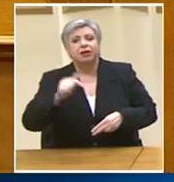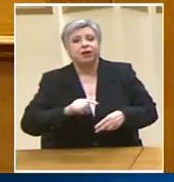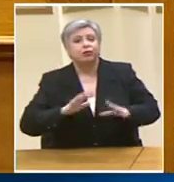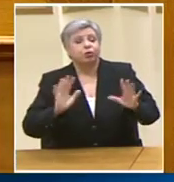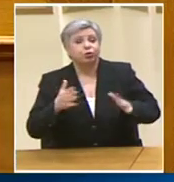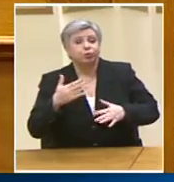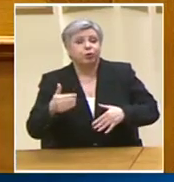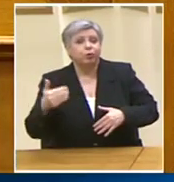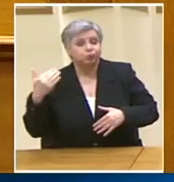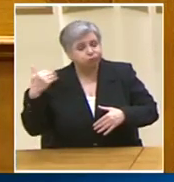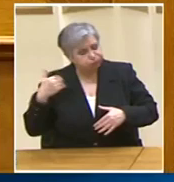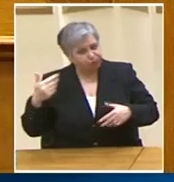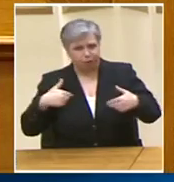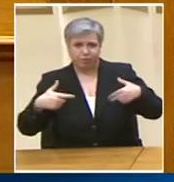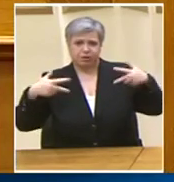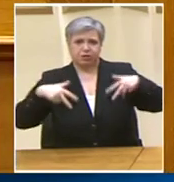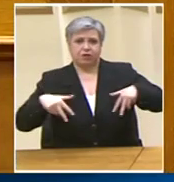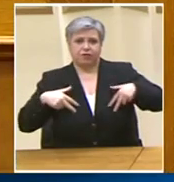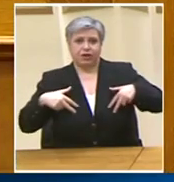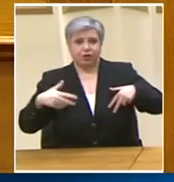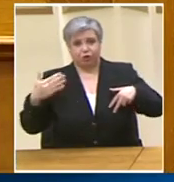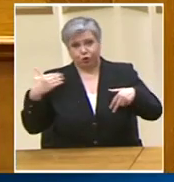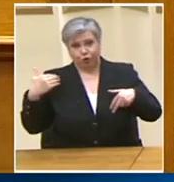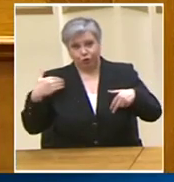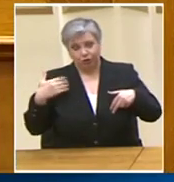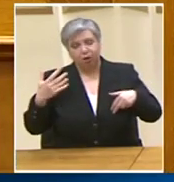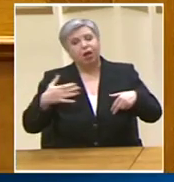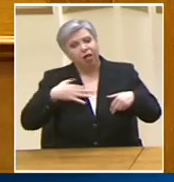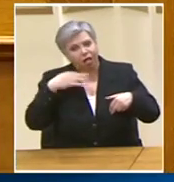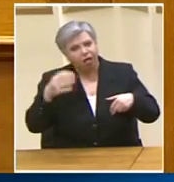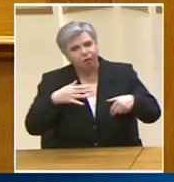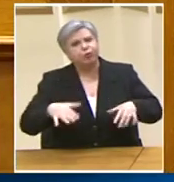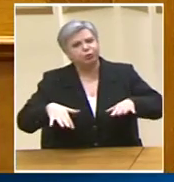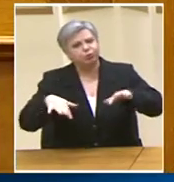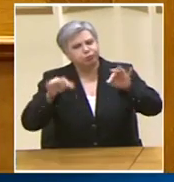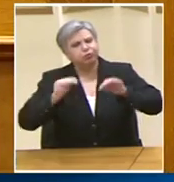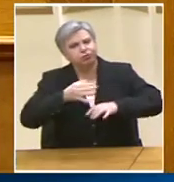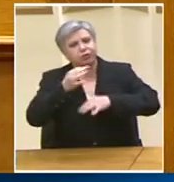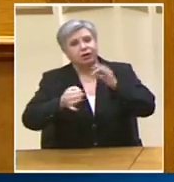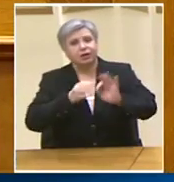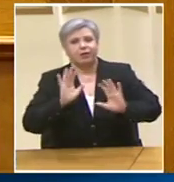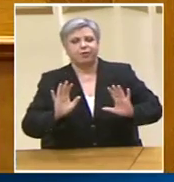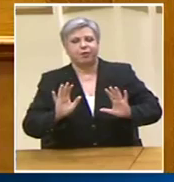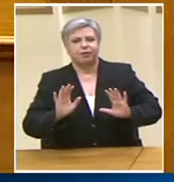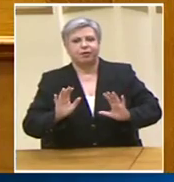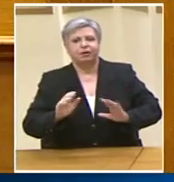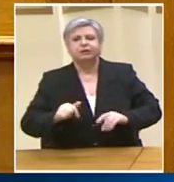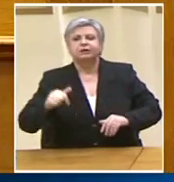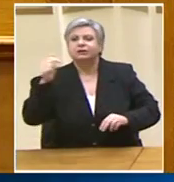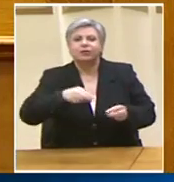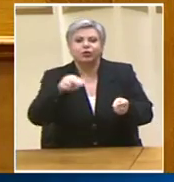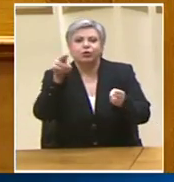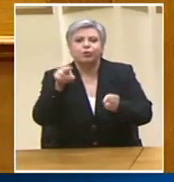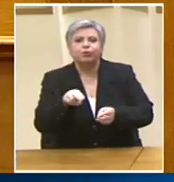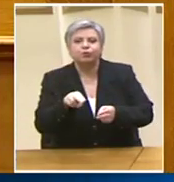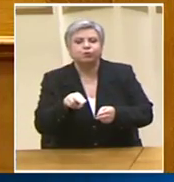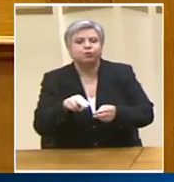κυβέρνηση η δική μας είχε ήδη δρομολογήσει για τον έμφυε Και μάλιστα επιπλέον μειώσεις που